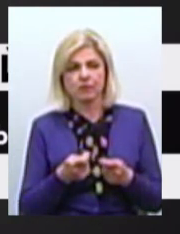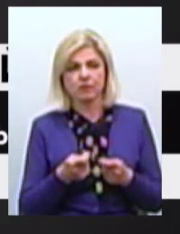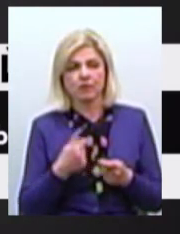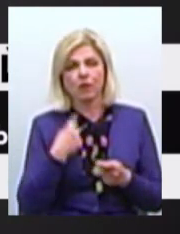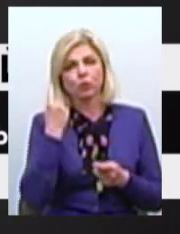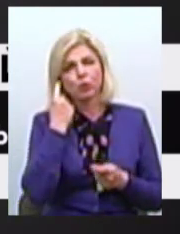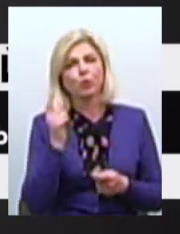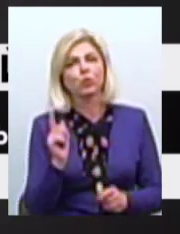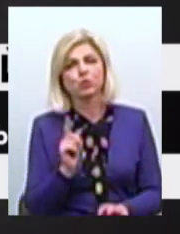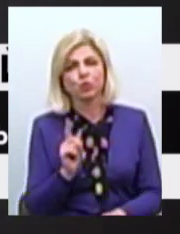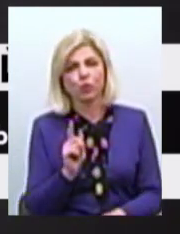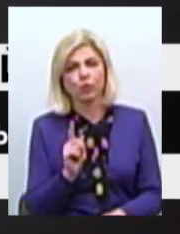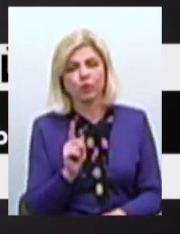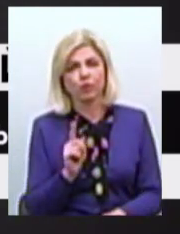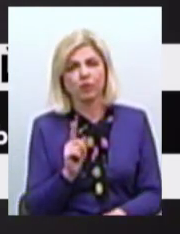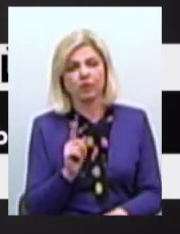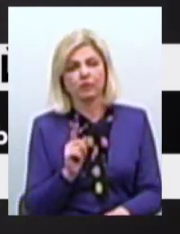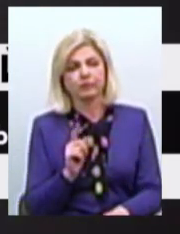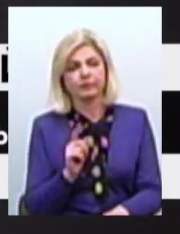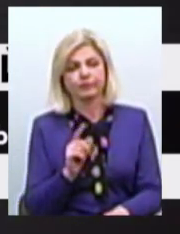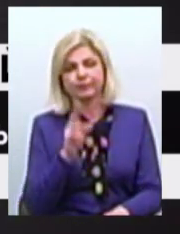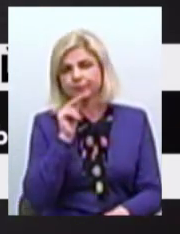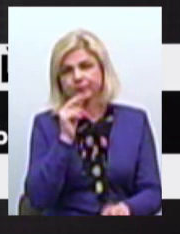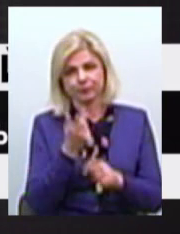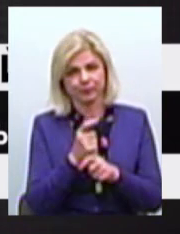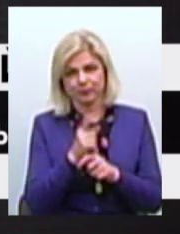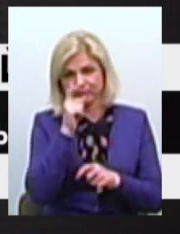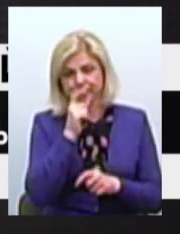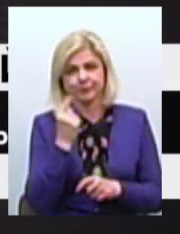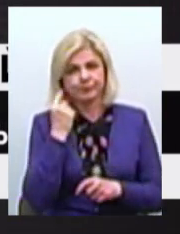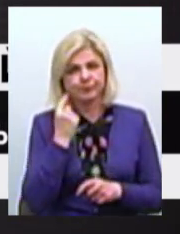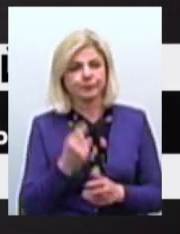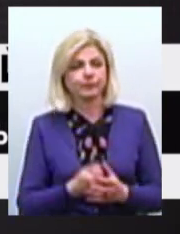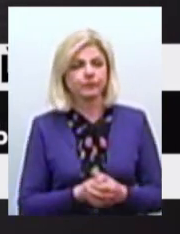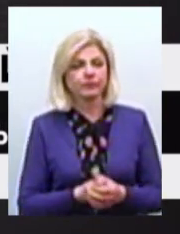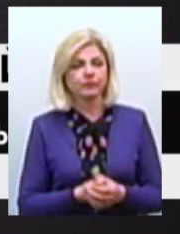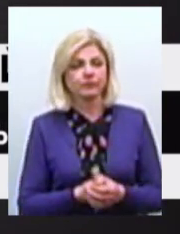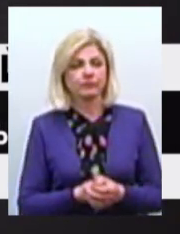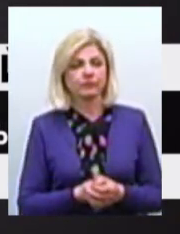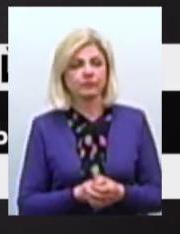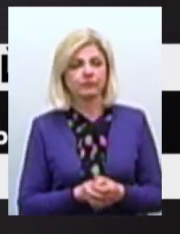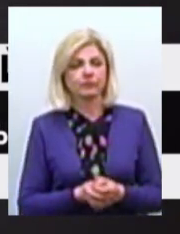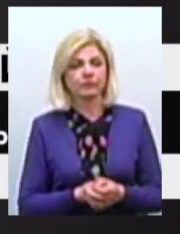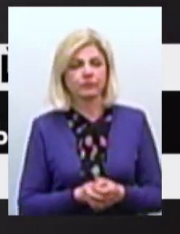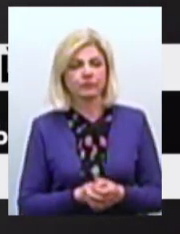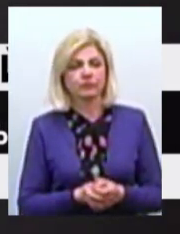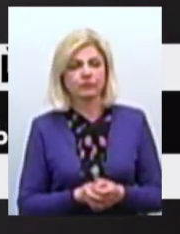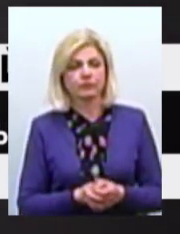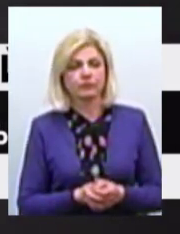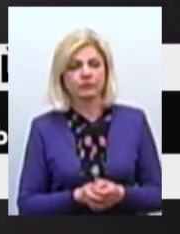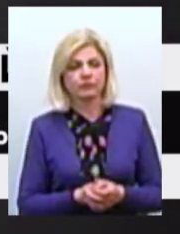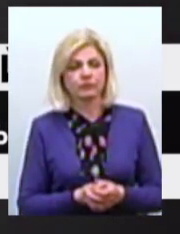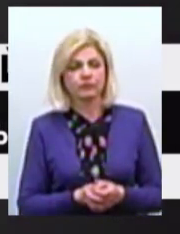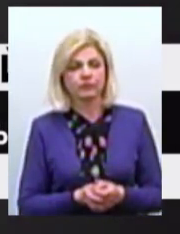думаю, що ми За той рік Який нам Толстана Оскалася Ми дотягнемо Костів Більше І